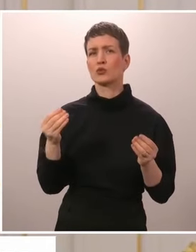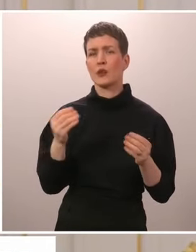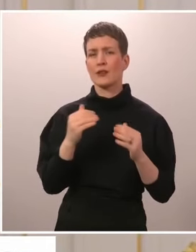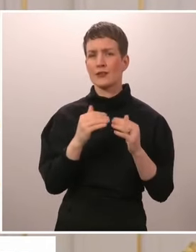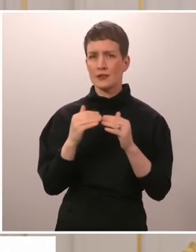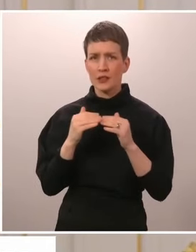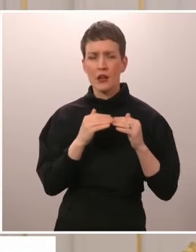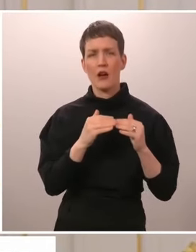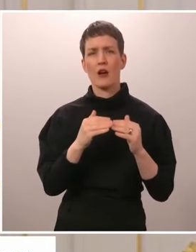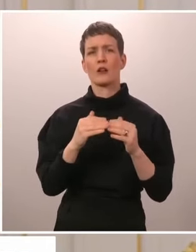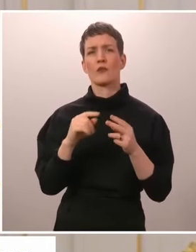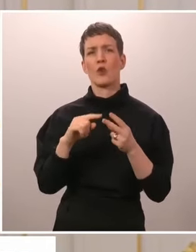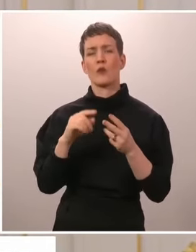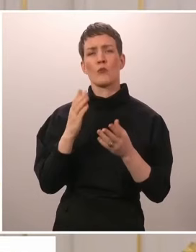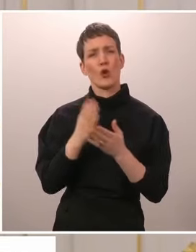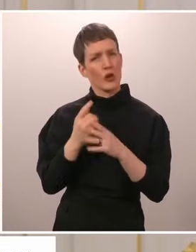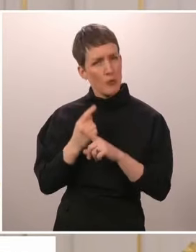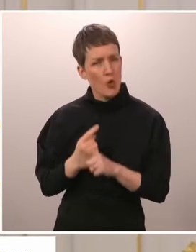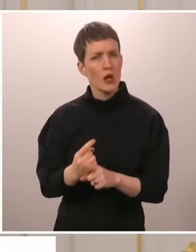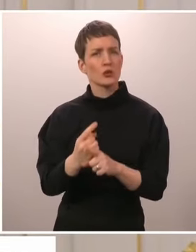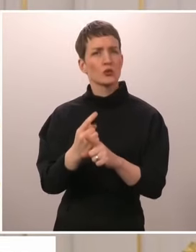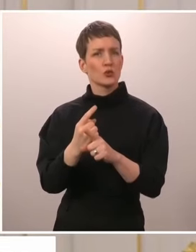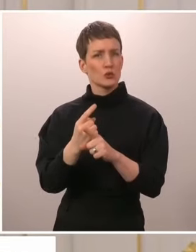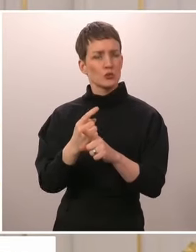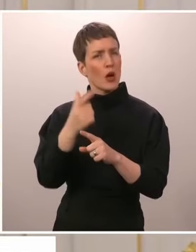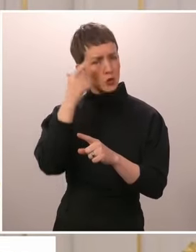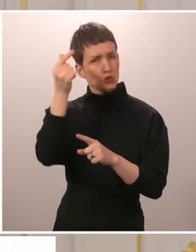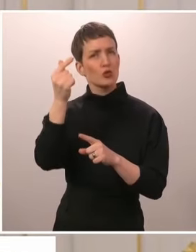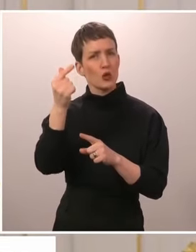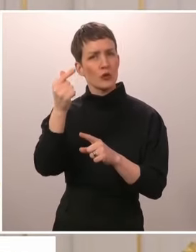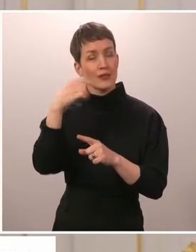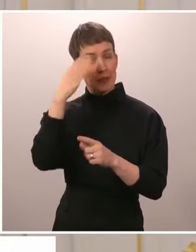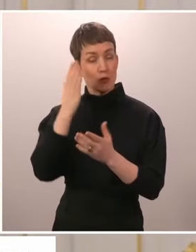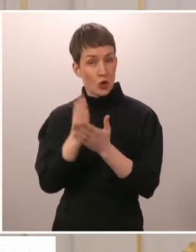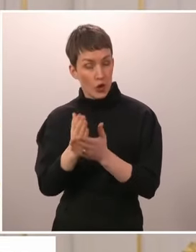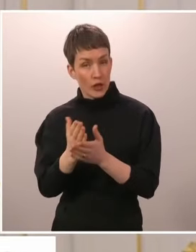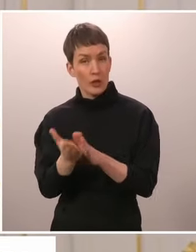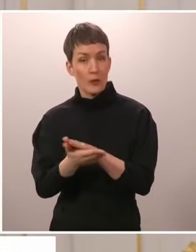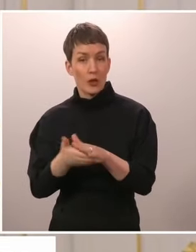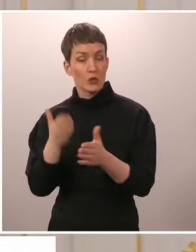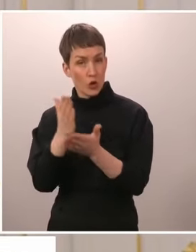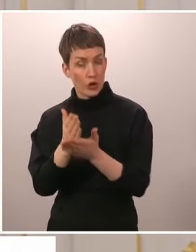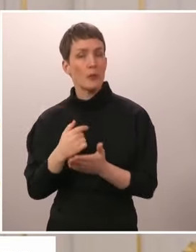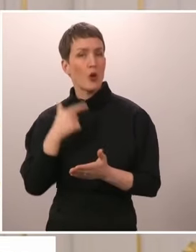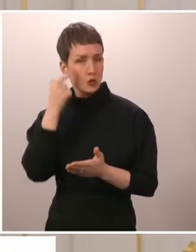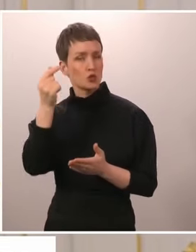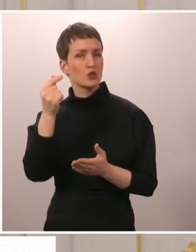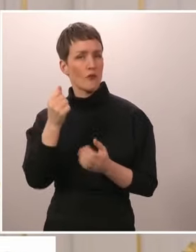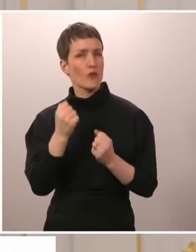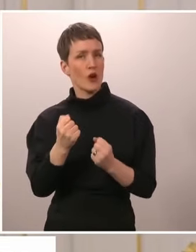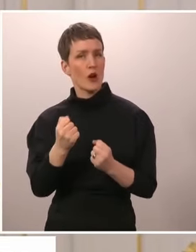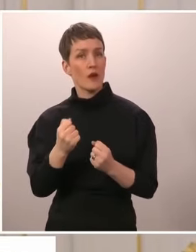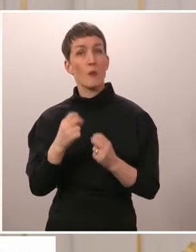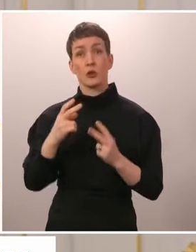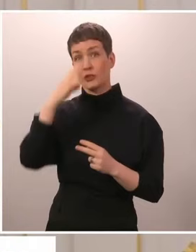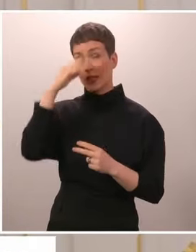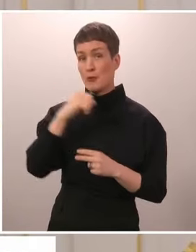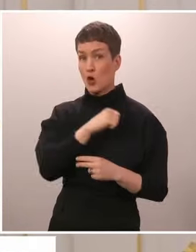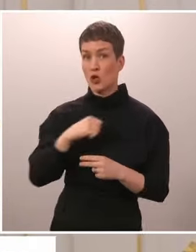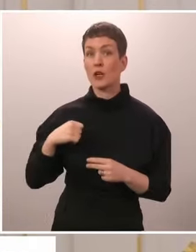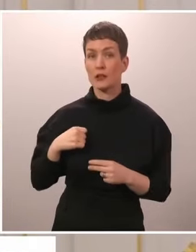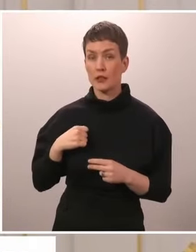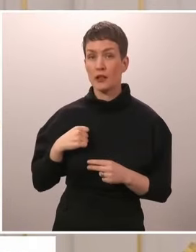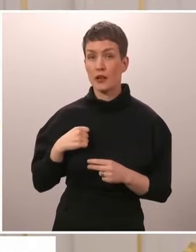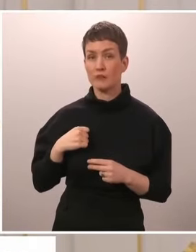tasa-arvoon, oikeudenmukaisuuteen, ihmisoikeuksiin, perusoikeuksiin, demokratiaan. Se on se